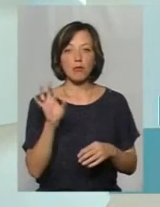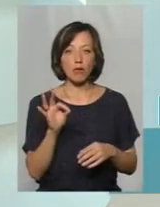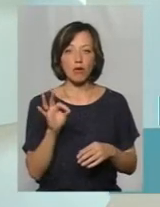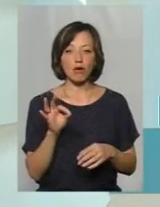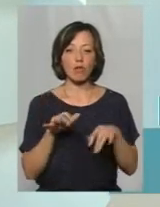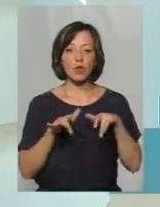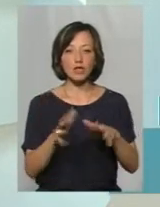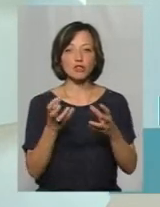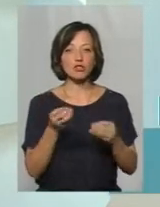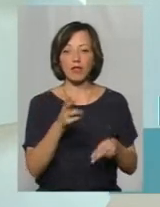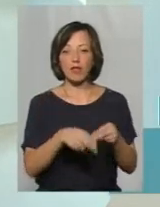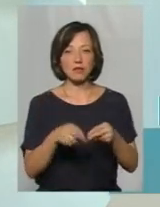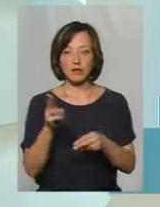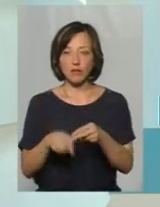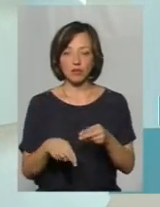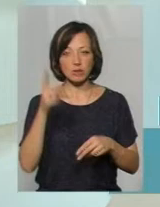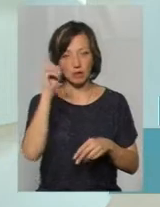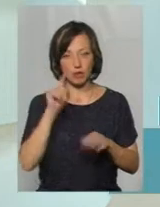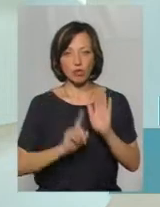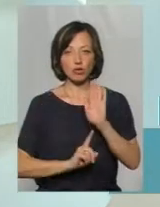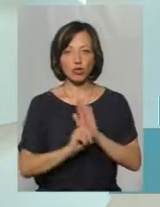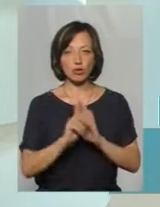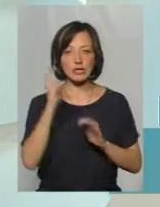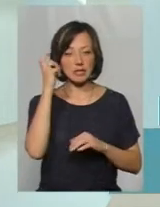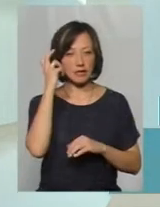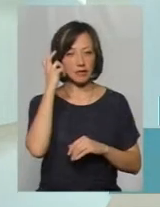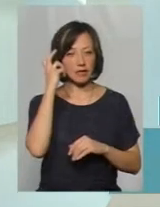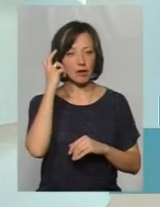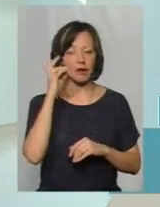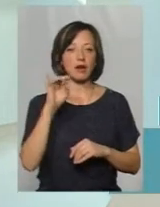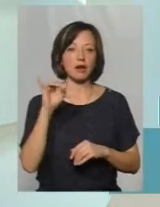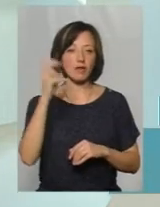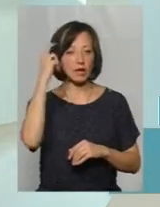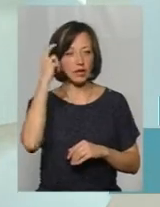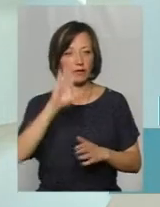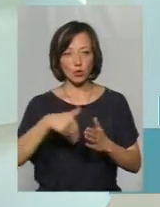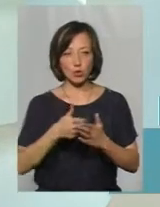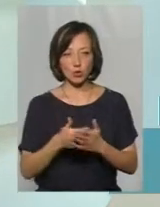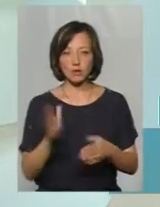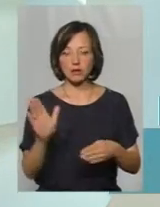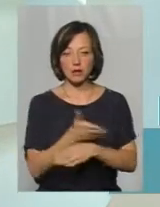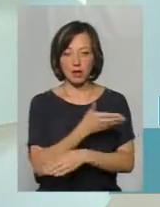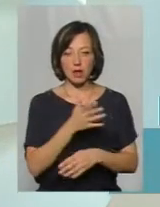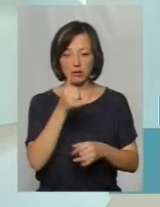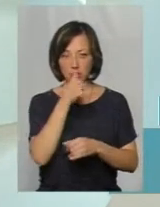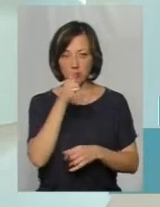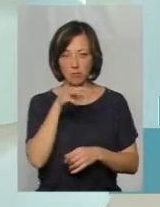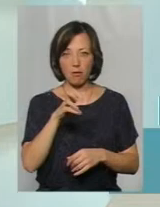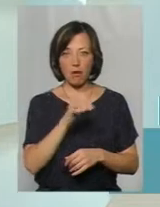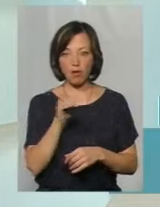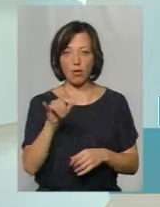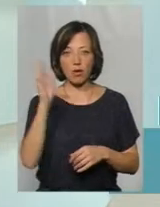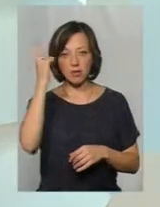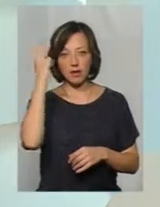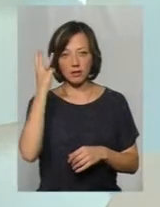що процес ніде ще не завершений. Знаємо, що це почалося з Києва. Тобто Києві ще досі там демонтують незаконні мафи. Тому що у